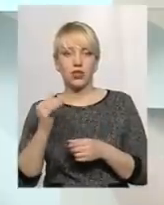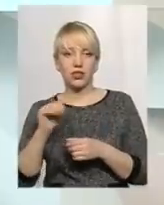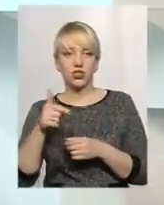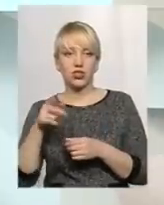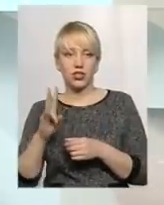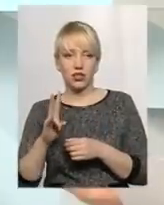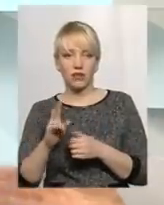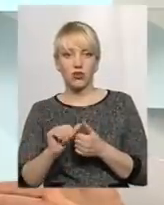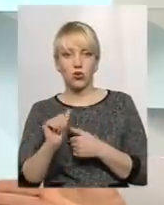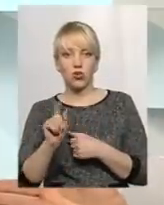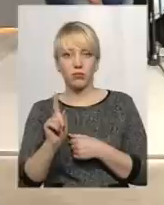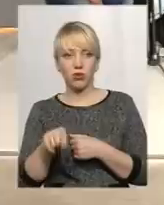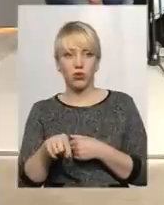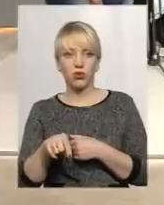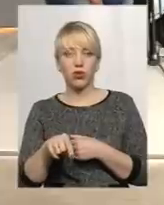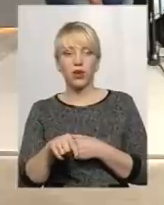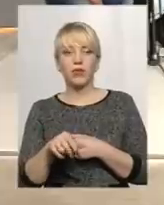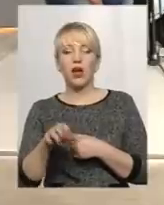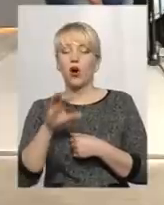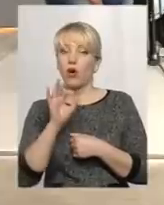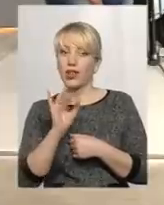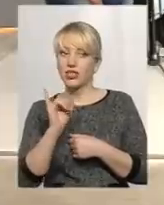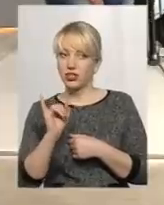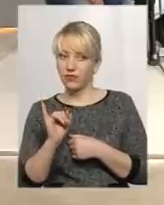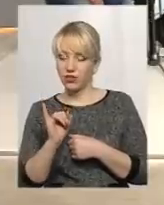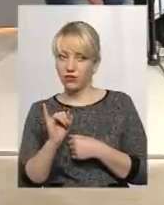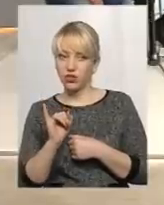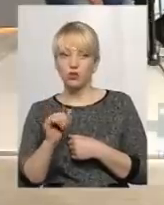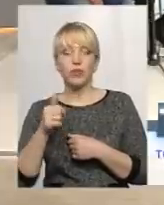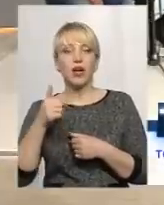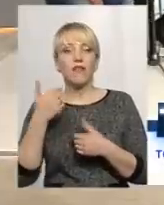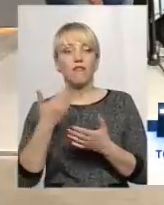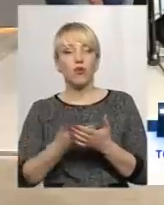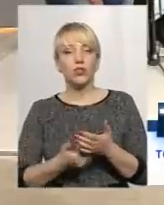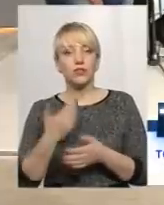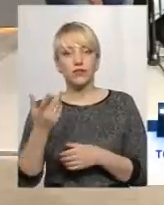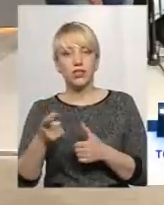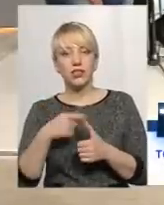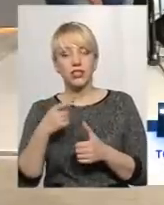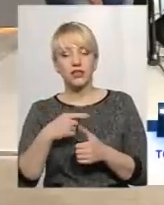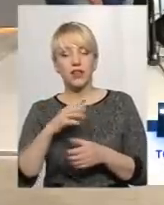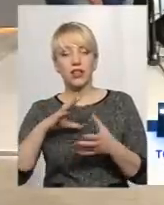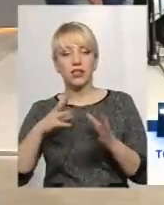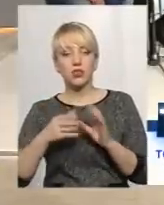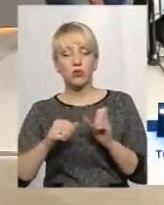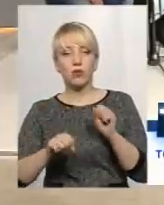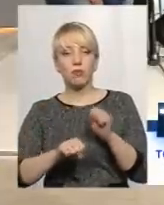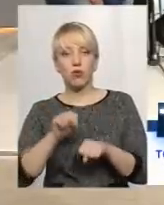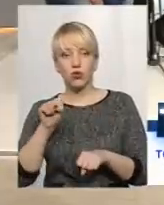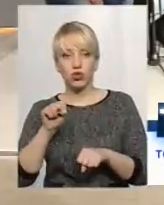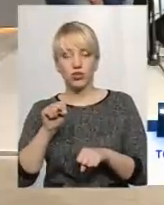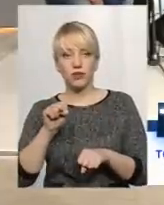гривень. Скажіть, будь ласка, Олежа Івановичу, от ви назвали суми порушення